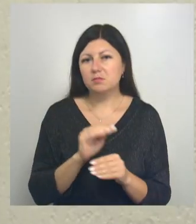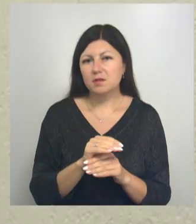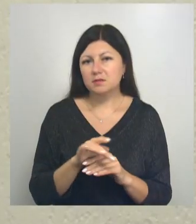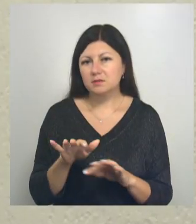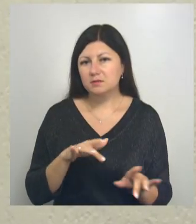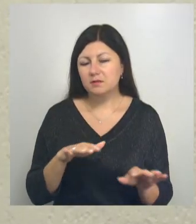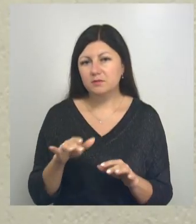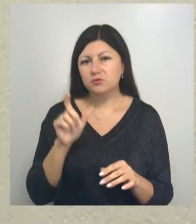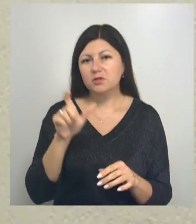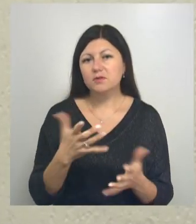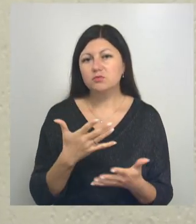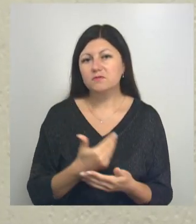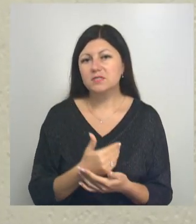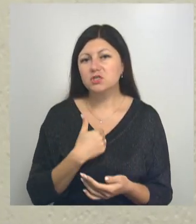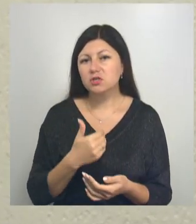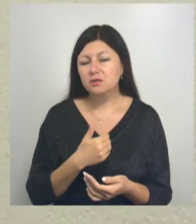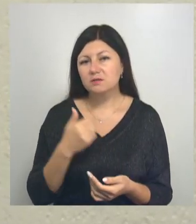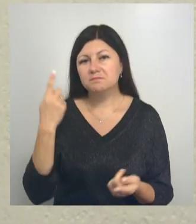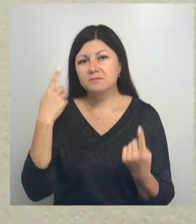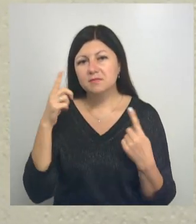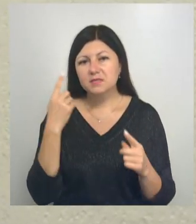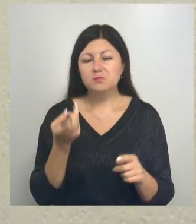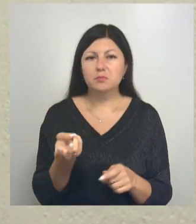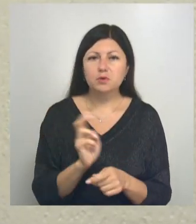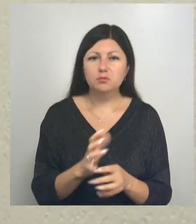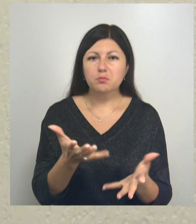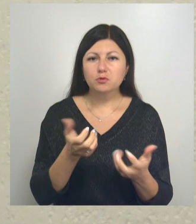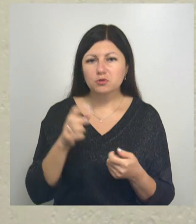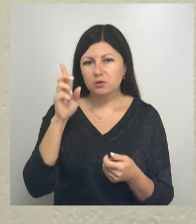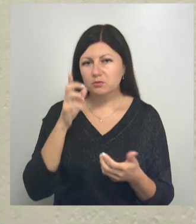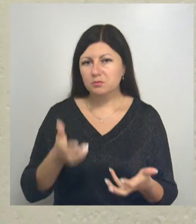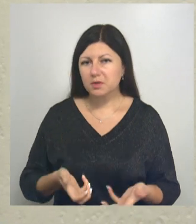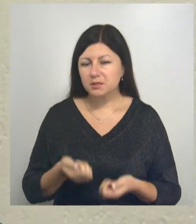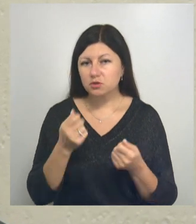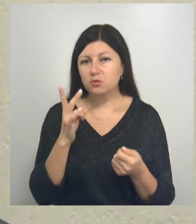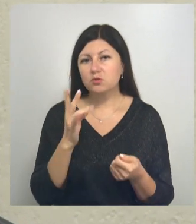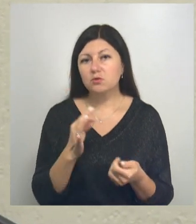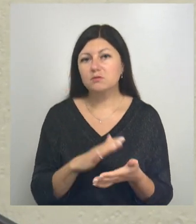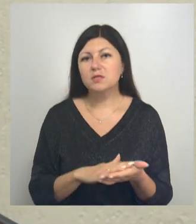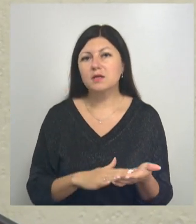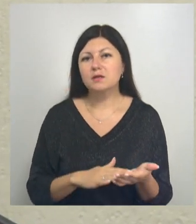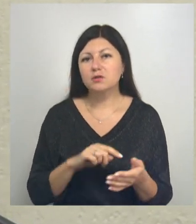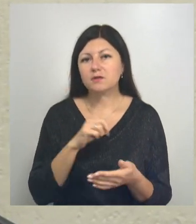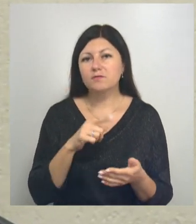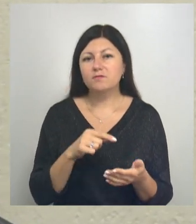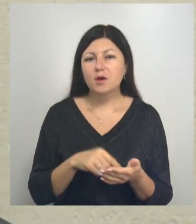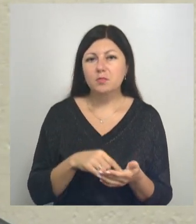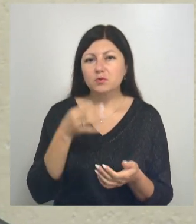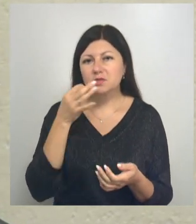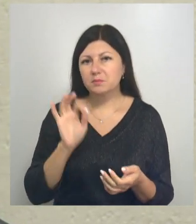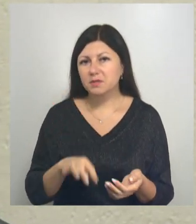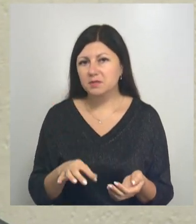Человек, у которого есть желание, есть идея, он приходит, получает господдержку. Но дальше же вопрос компетенции.